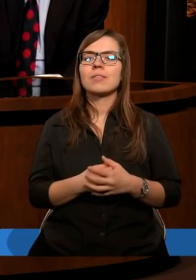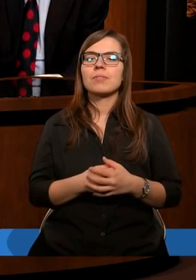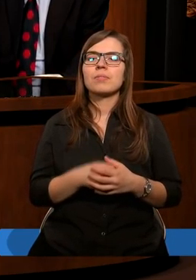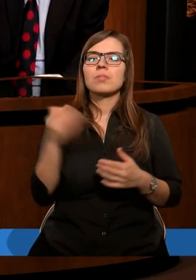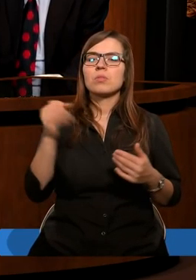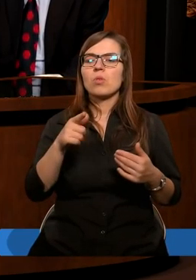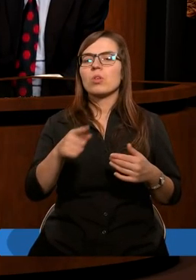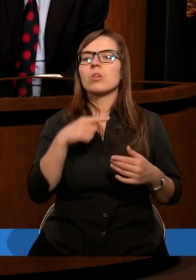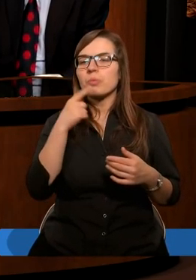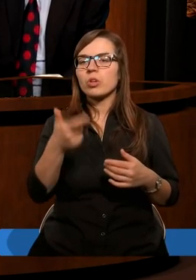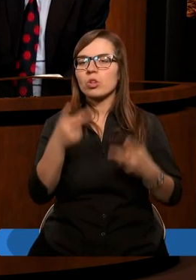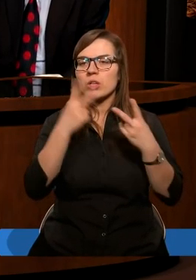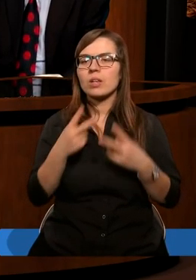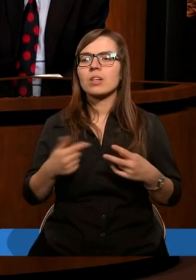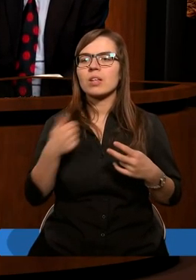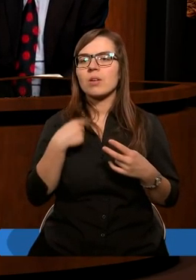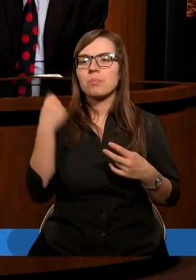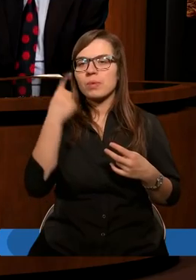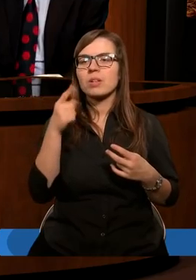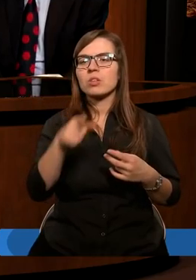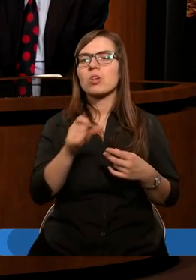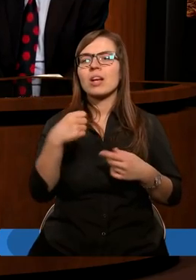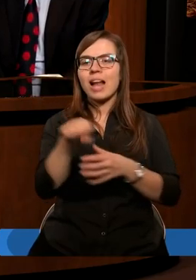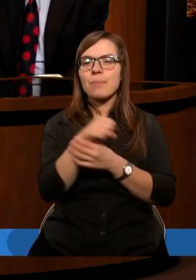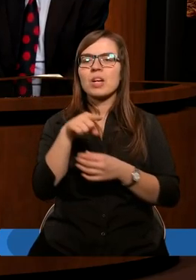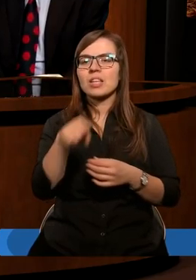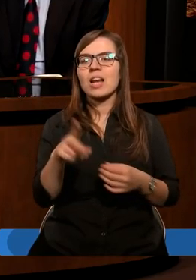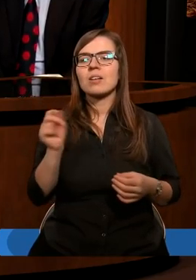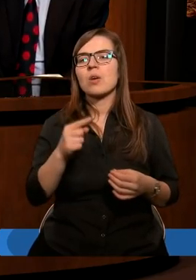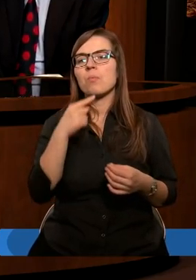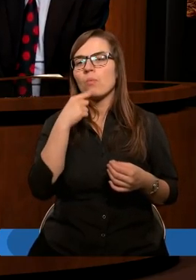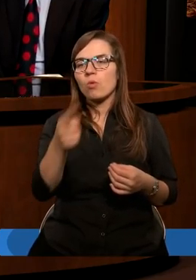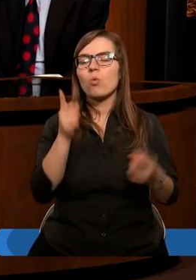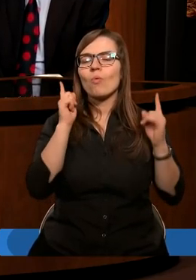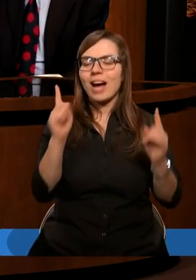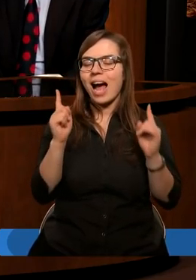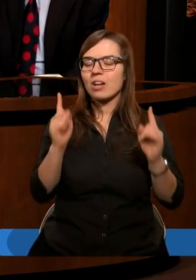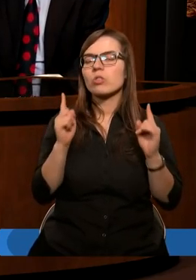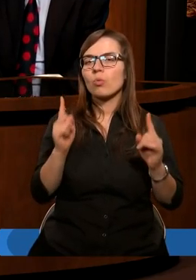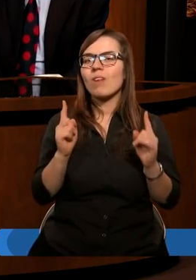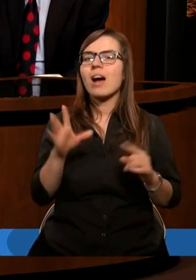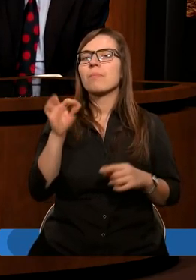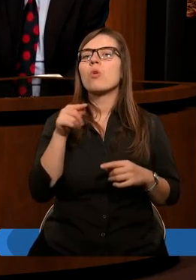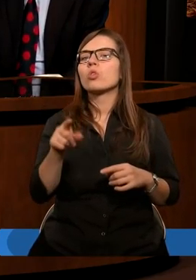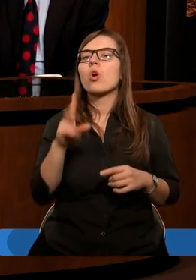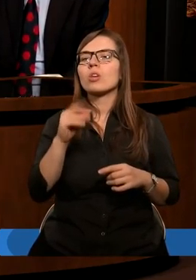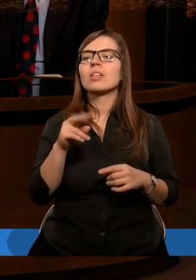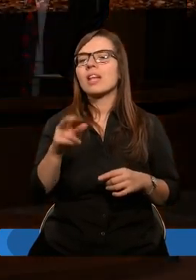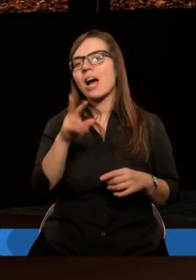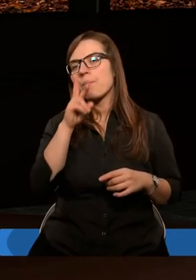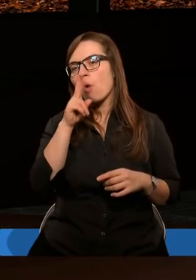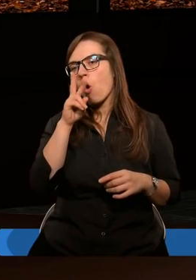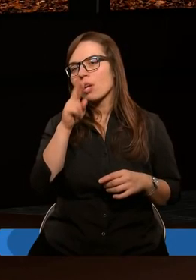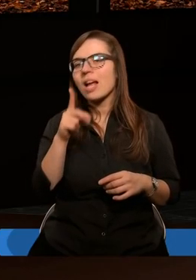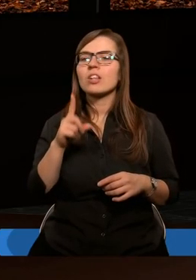Da się ją pogodzić z tym, co tu czytamy? Ten fragman wręcz zaprzecza temu. I mówi ty uważaj, bo to, że takie